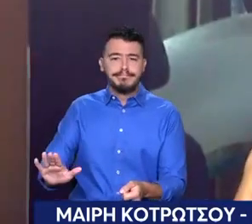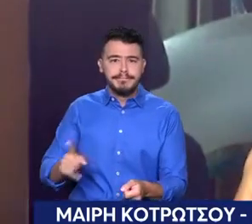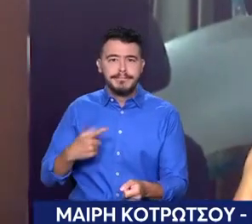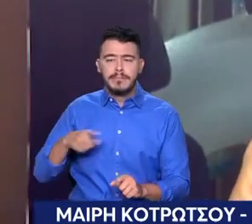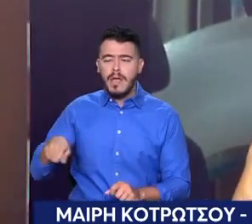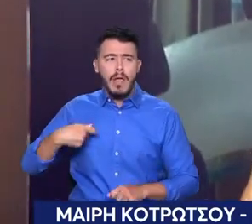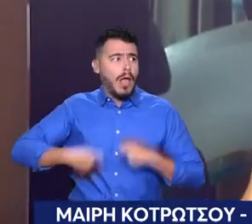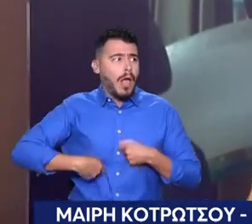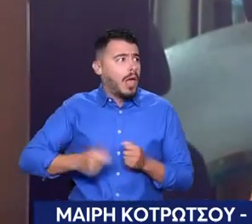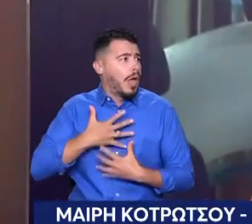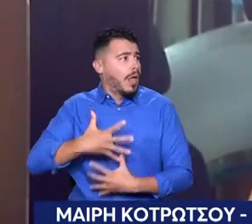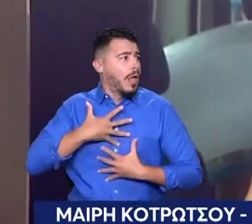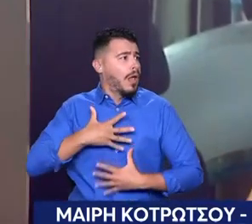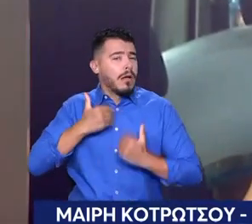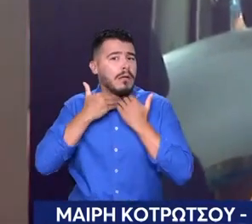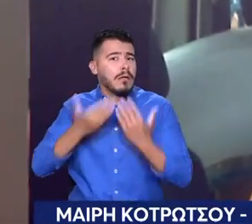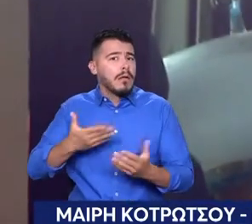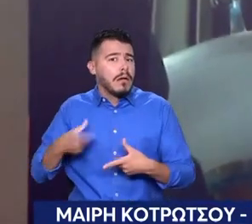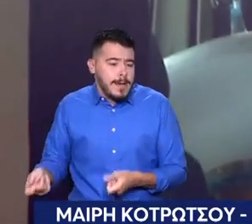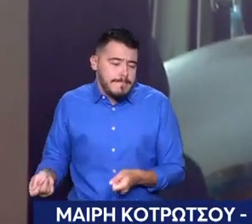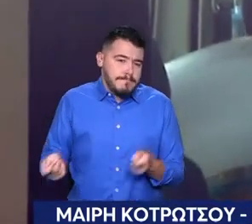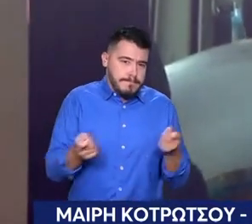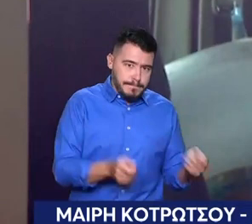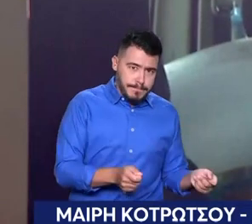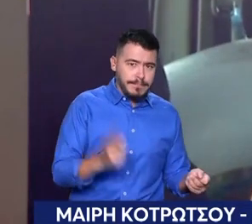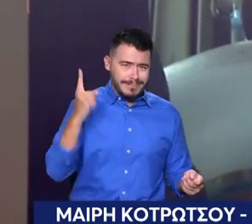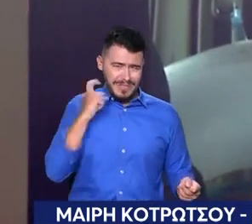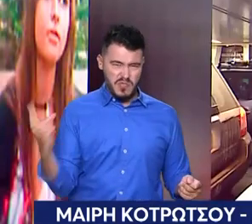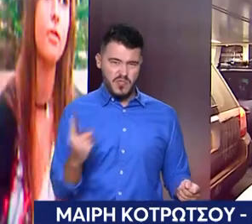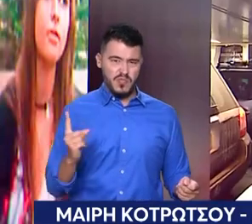πέρα. Εκεί που κατέβαινε όλος ο κόσμος, ξέρετε, για να πούνε στα μάξια ότι η οδηγή.